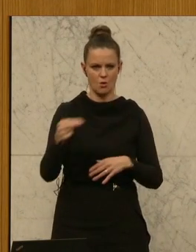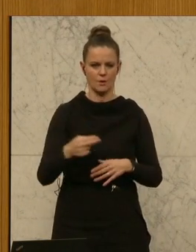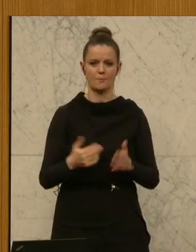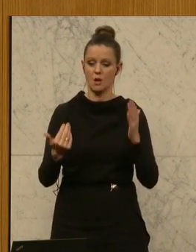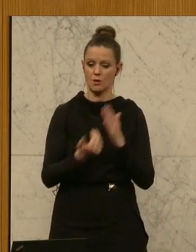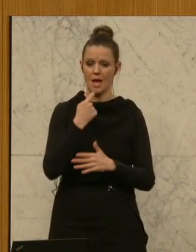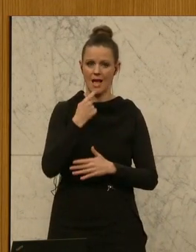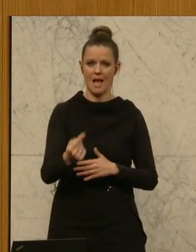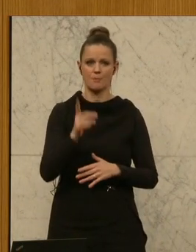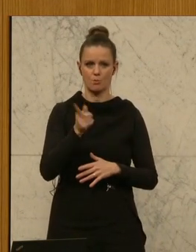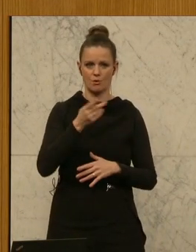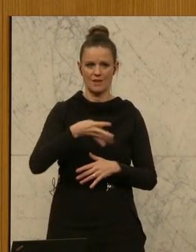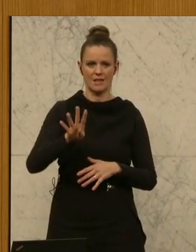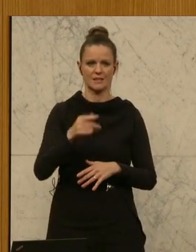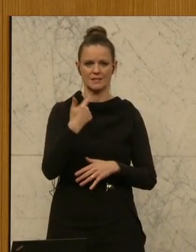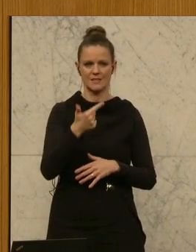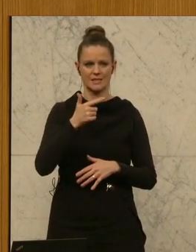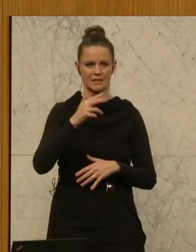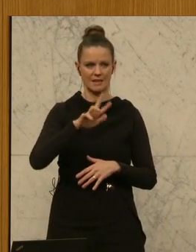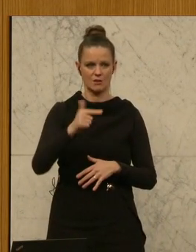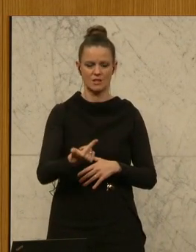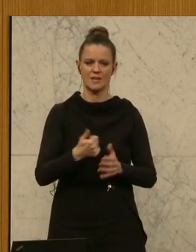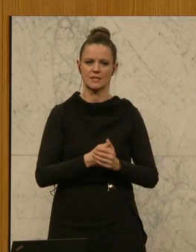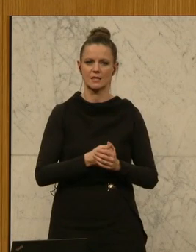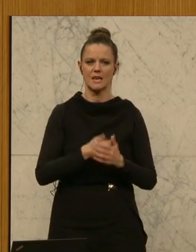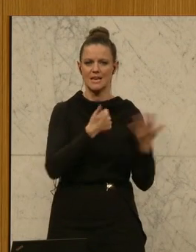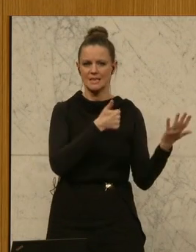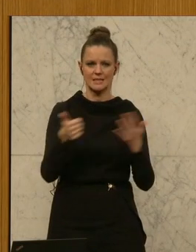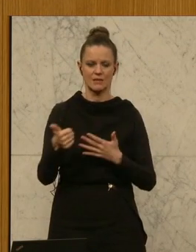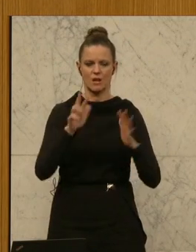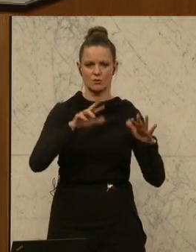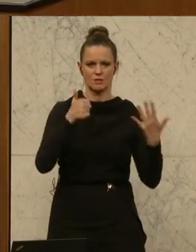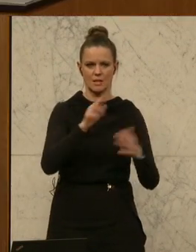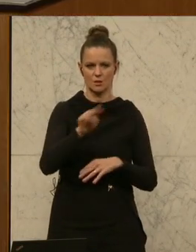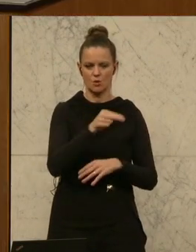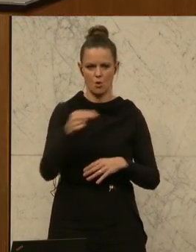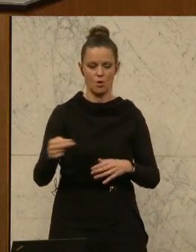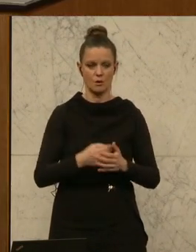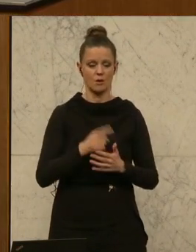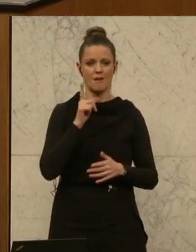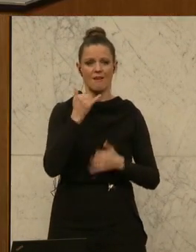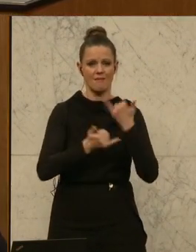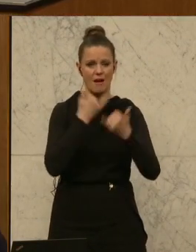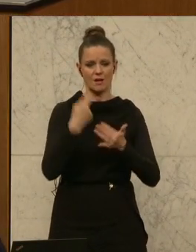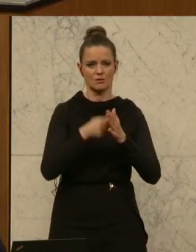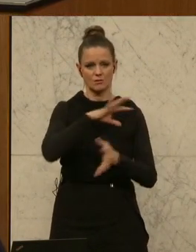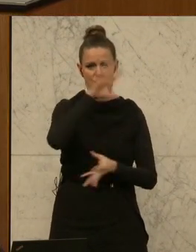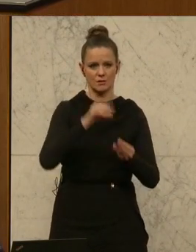Neue Vorschreibung pro Quartal für 2023 668 Euro. Jahreskosten